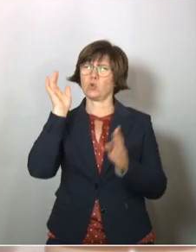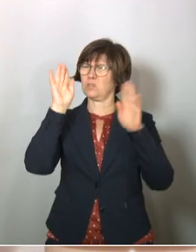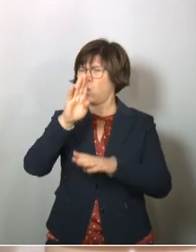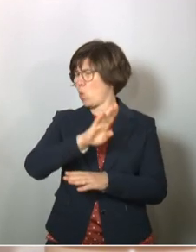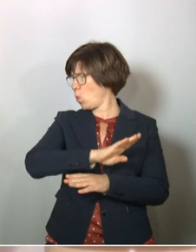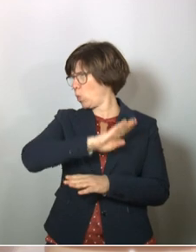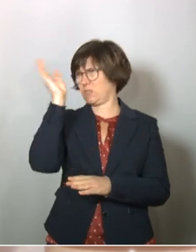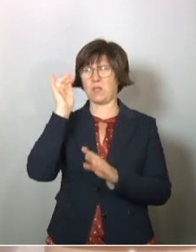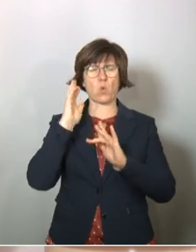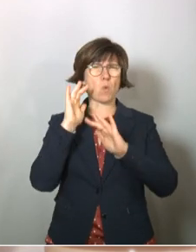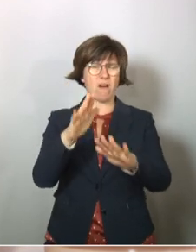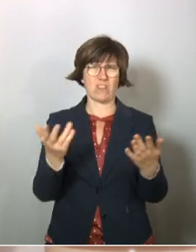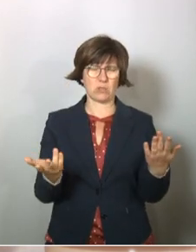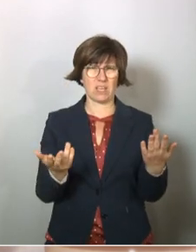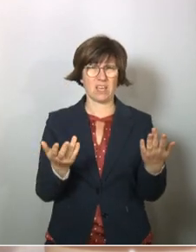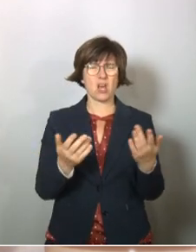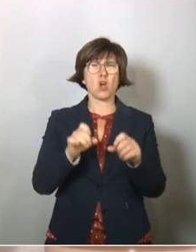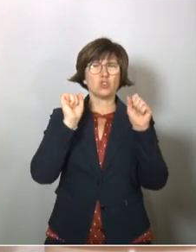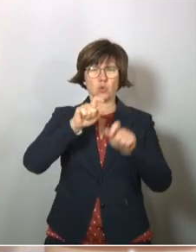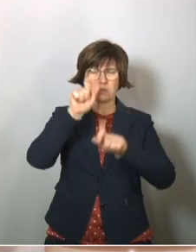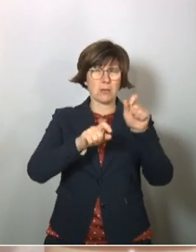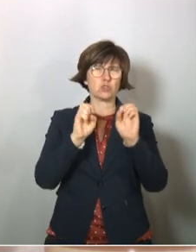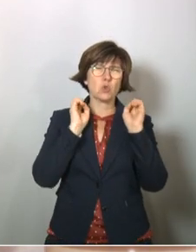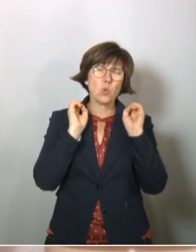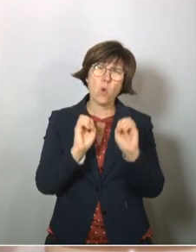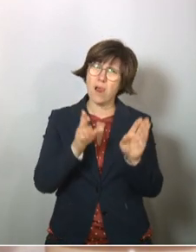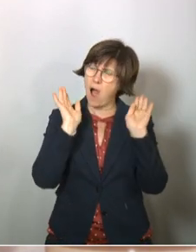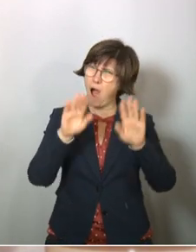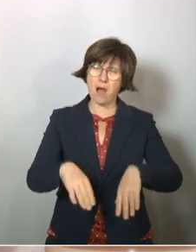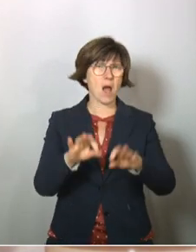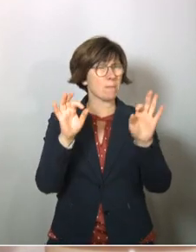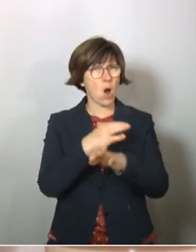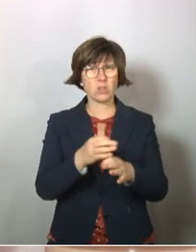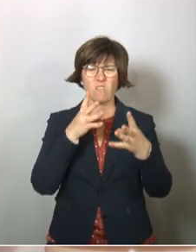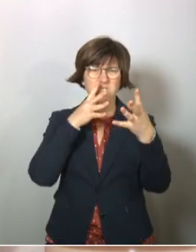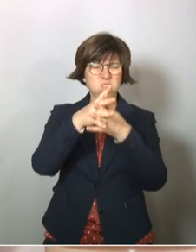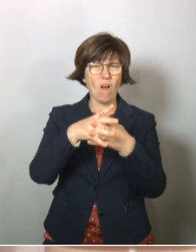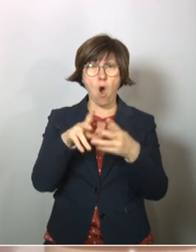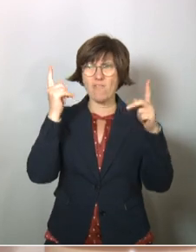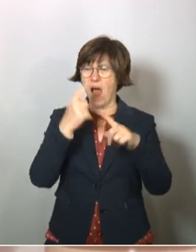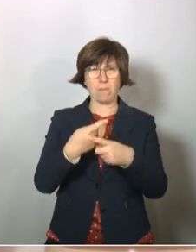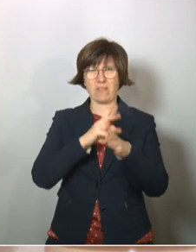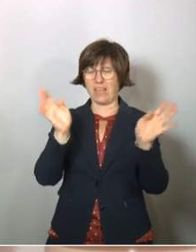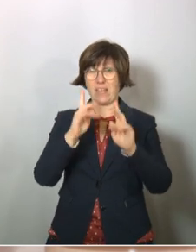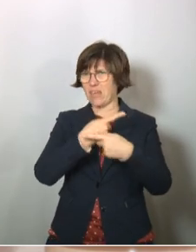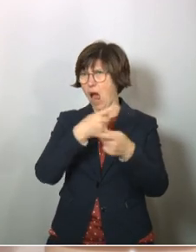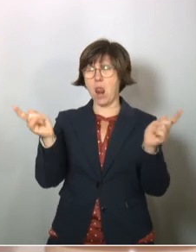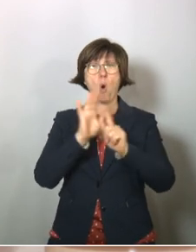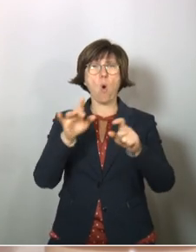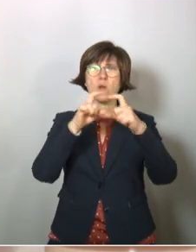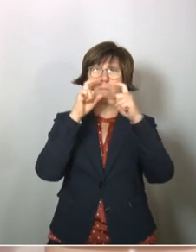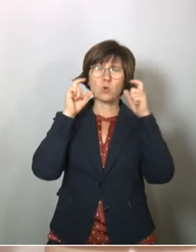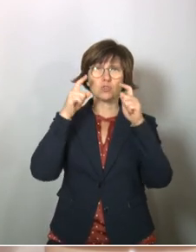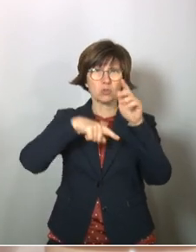überflüssig, schützt den Menschen nicht, ist durchlässig. Dann auf einmal hieß es, aber ohne Mundschutz